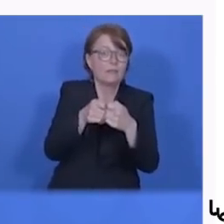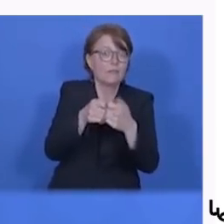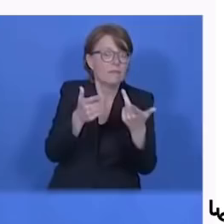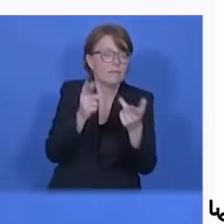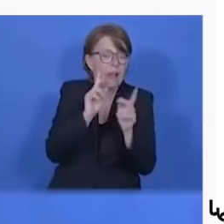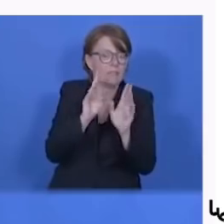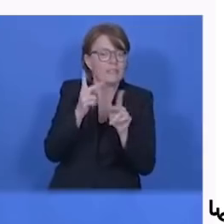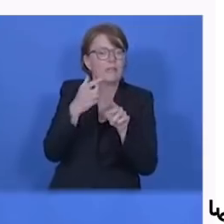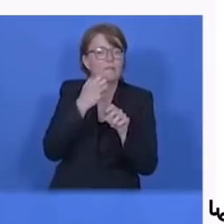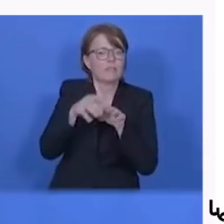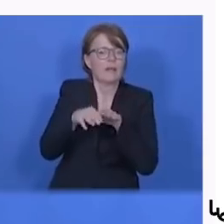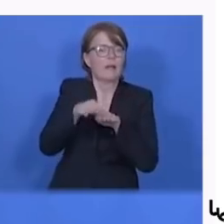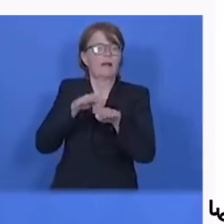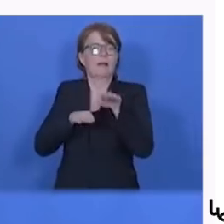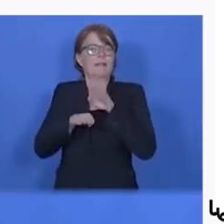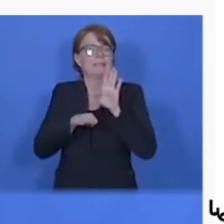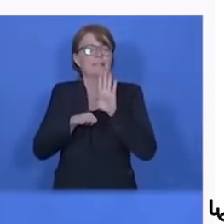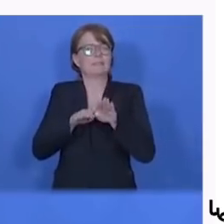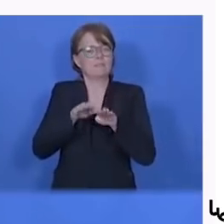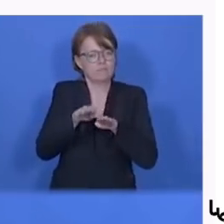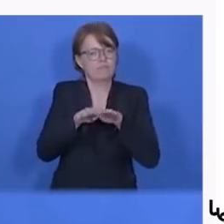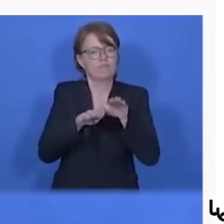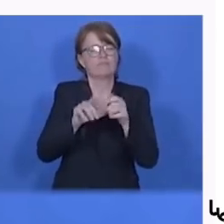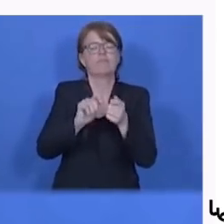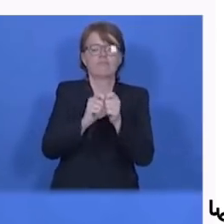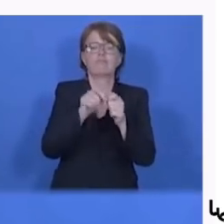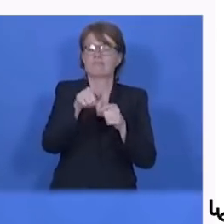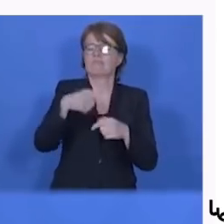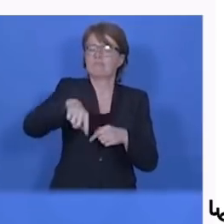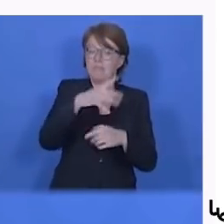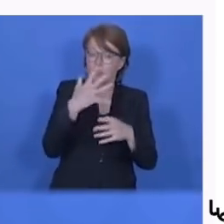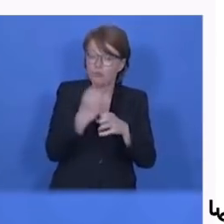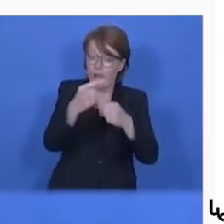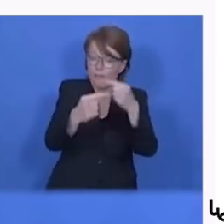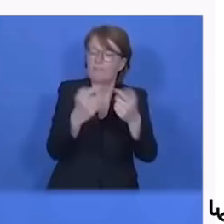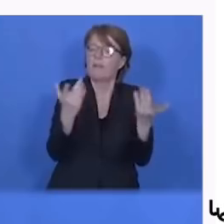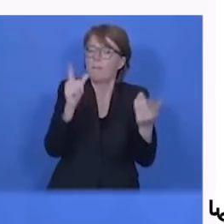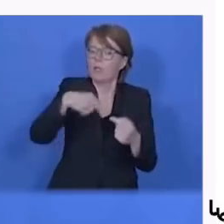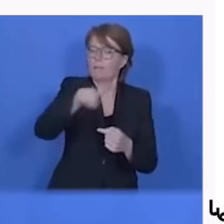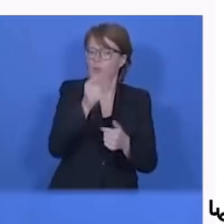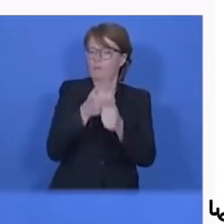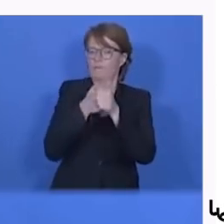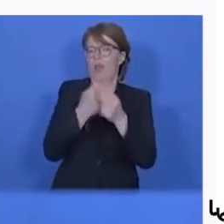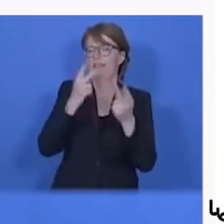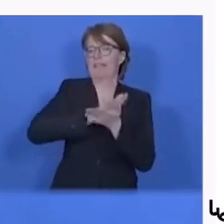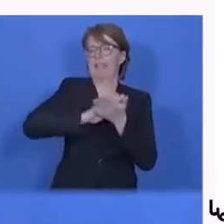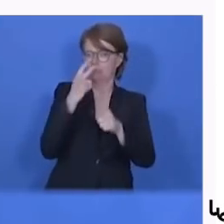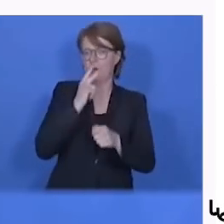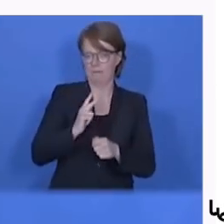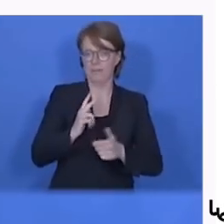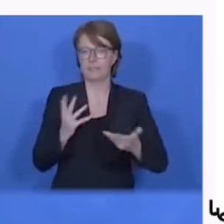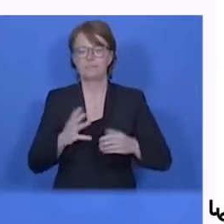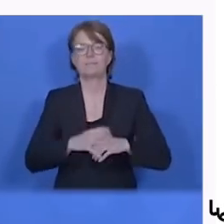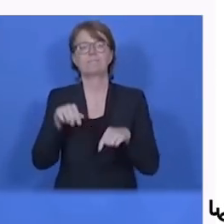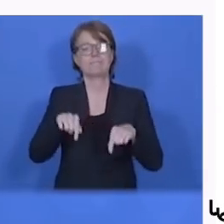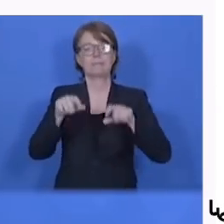مهم دیگه که برای ماها هست مسلمان بازگوش هایی مدارس و مهدگودک ها و فعالیت های ورزشی محبوب به اونها هست که